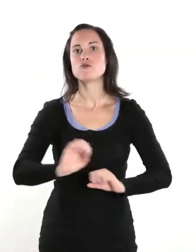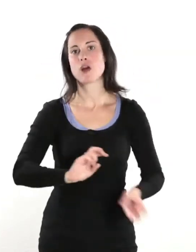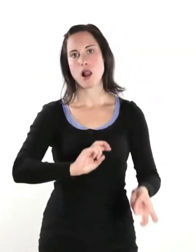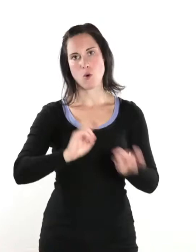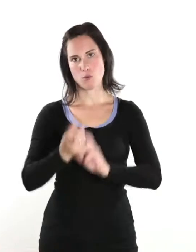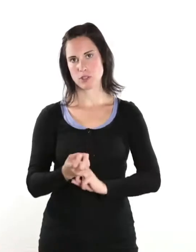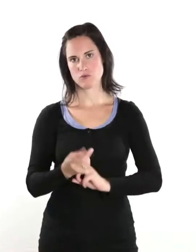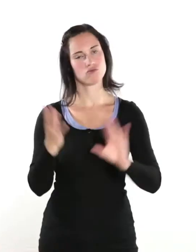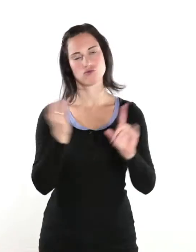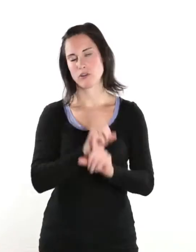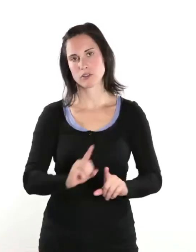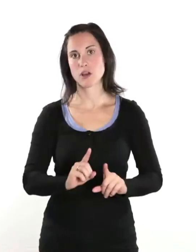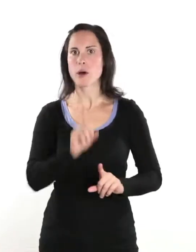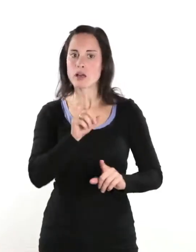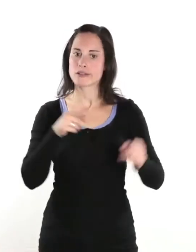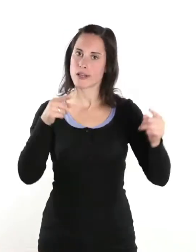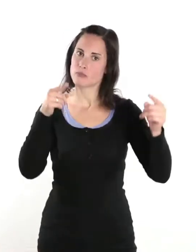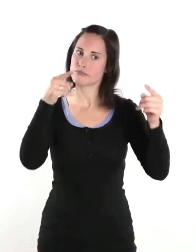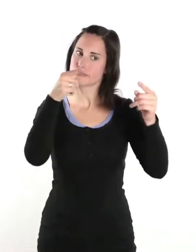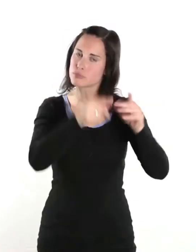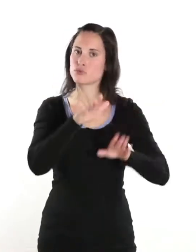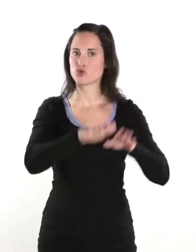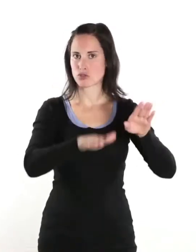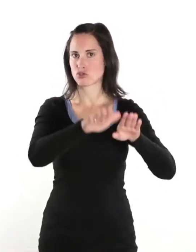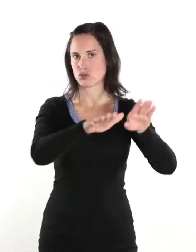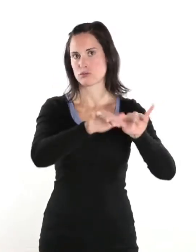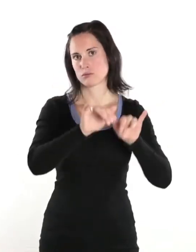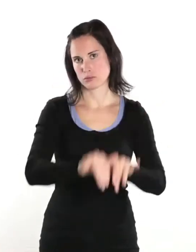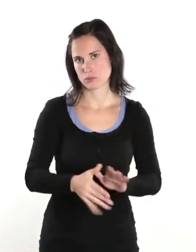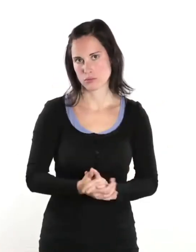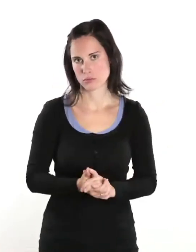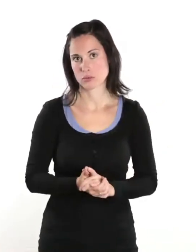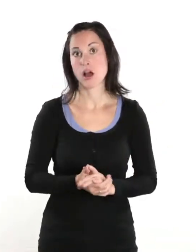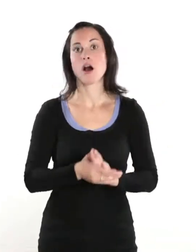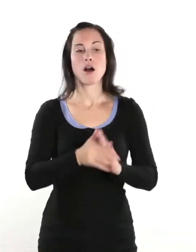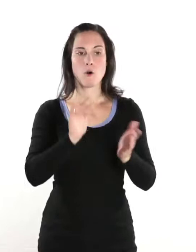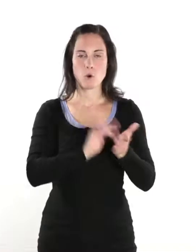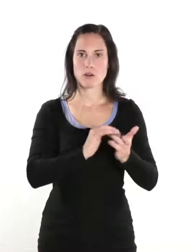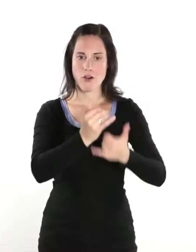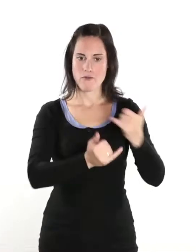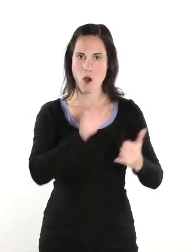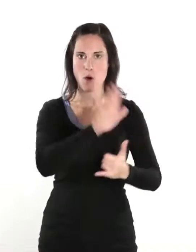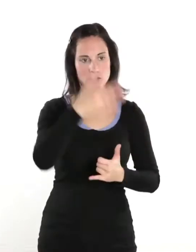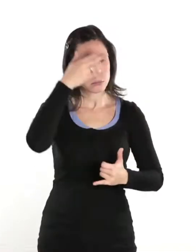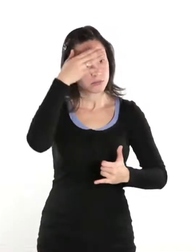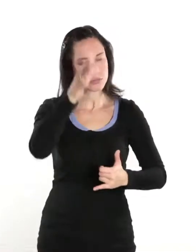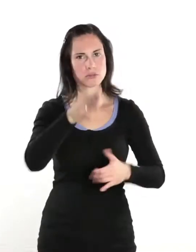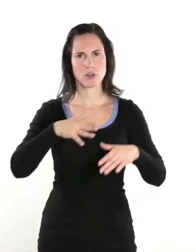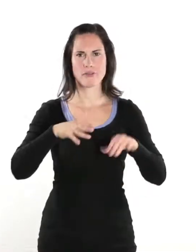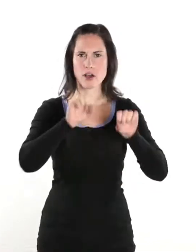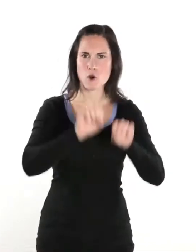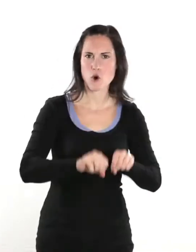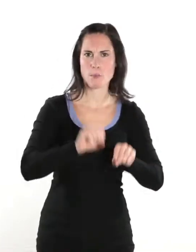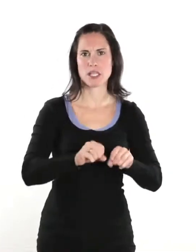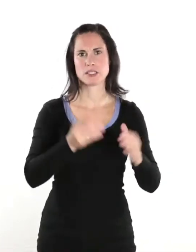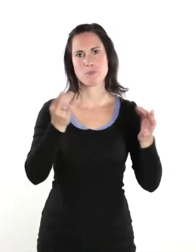langfristig möglich sein, aber das Ziel steht ganz eindeutig. Denn wir brauchen die Kompetenz von Frauen in den